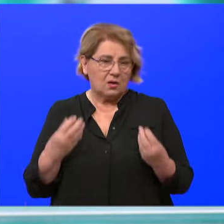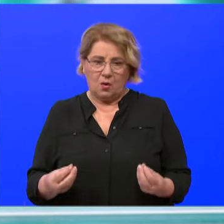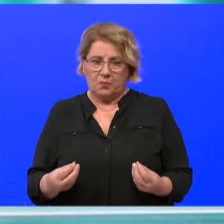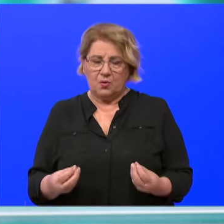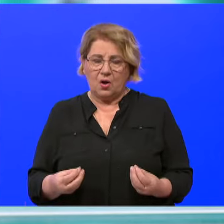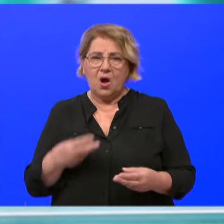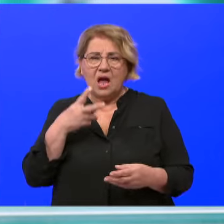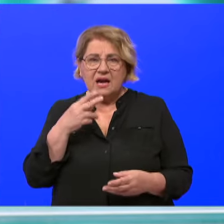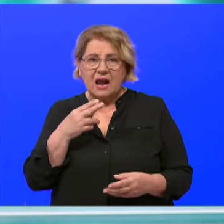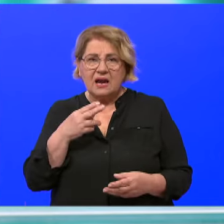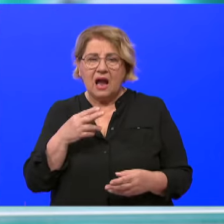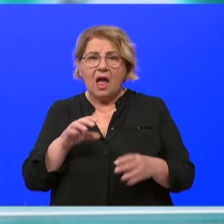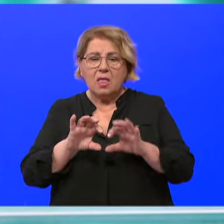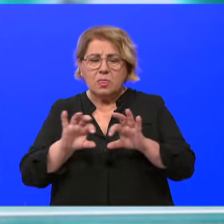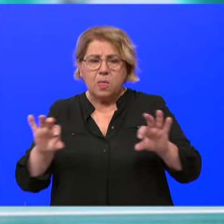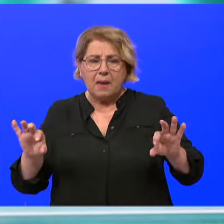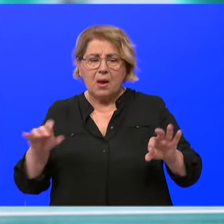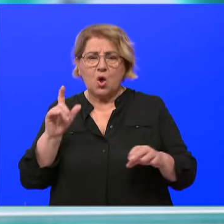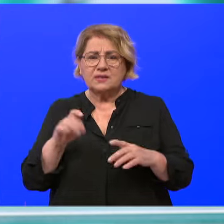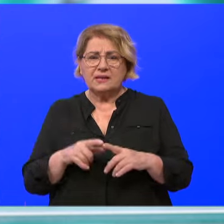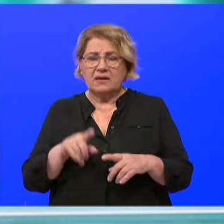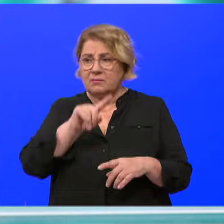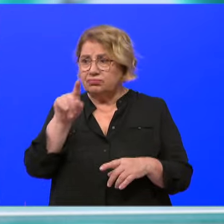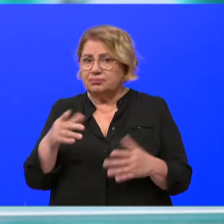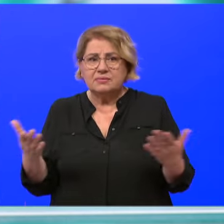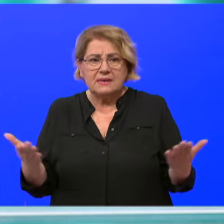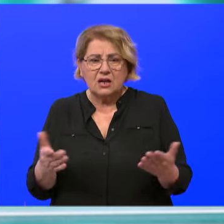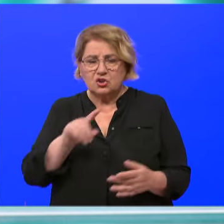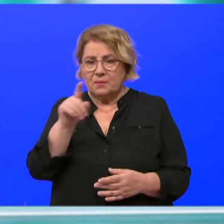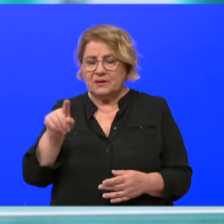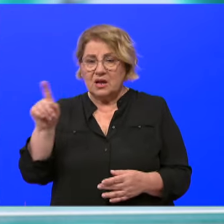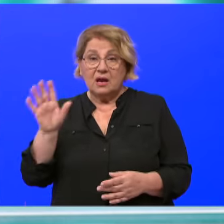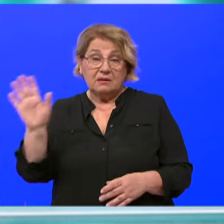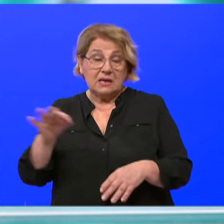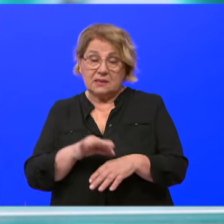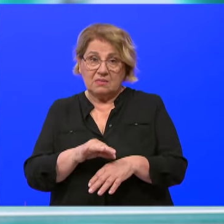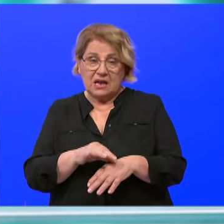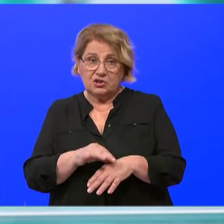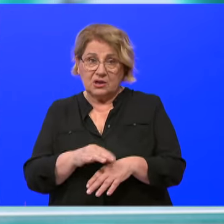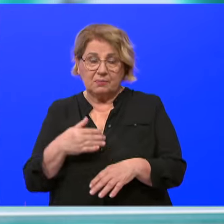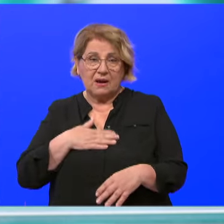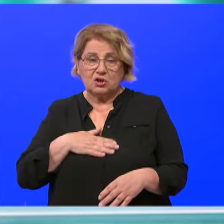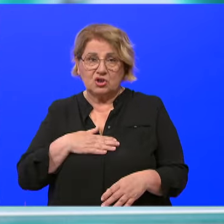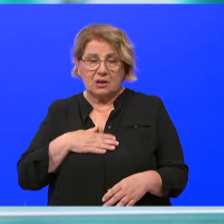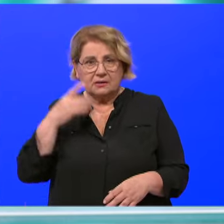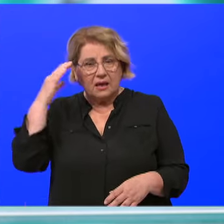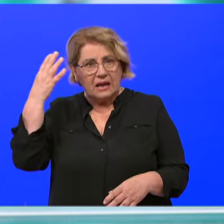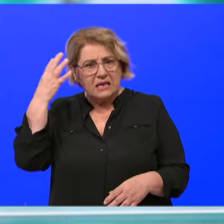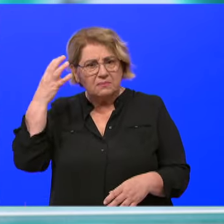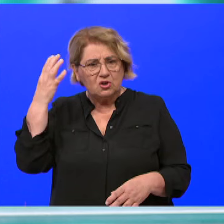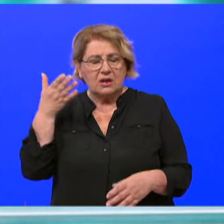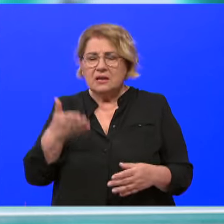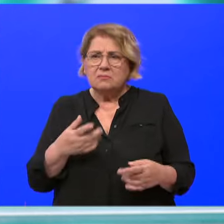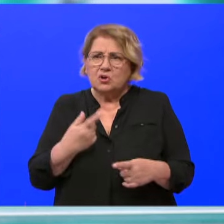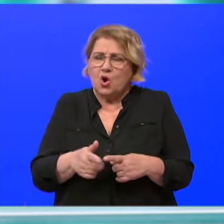Dalmaciji. Zašto? Kako? To su je upitnici na koje ja nisam medicinar, pa ne želim uopće razmišljati o